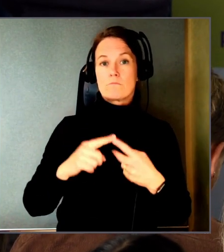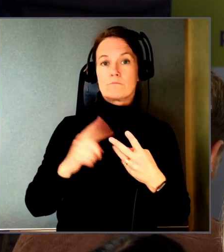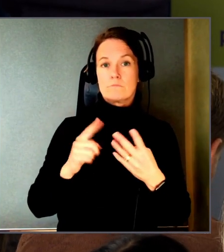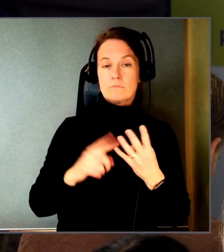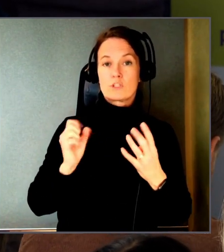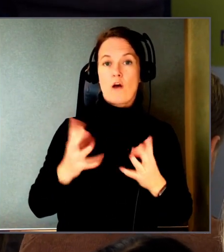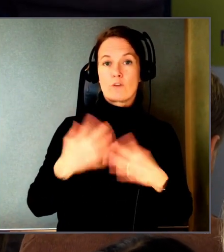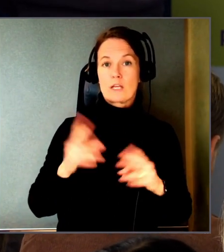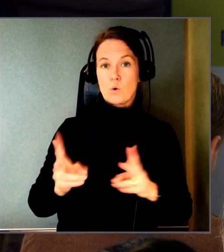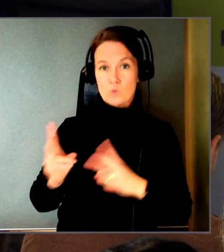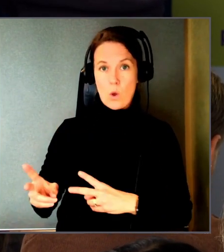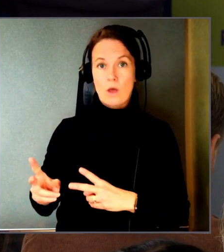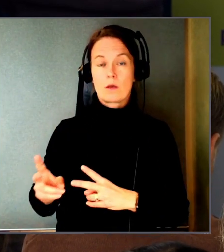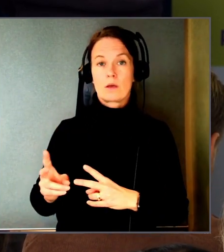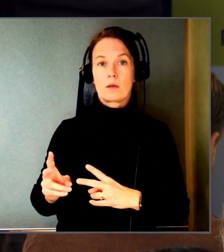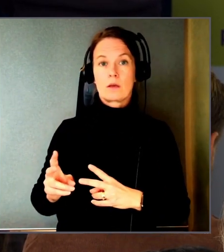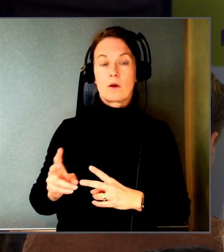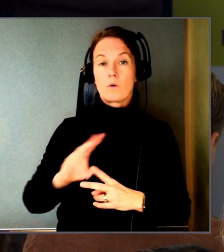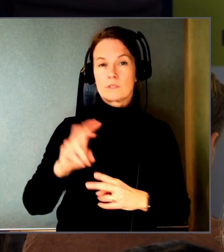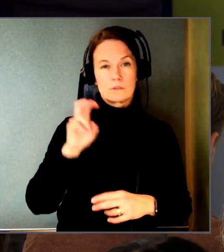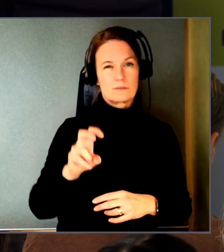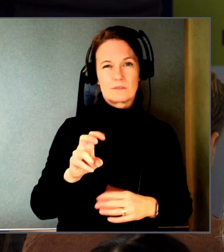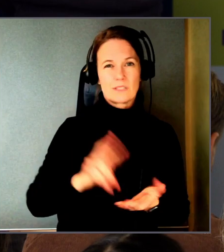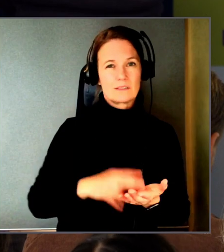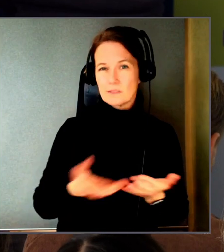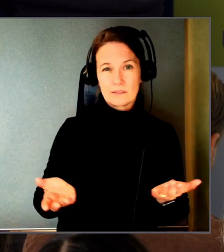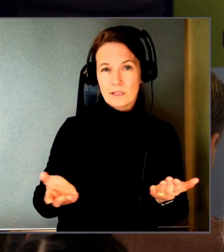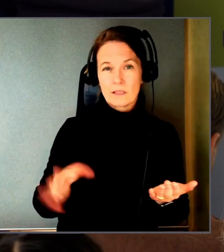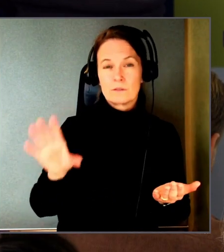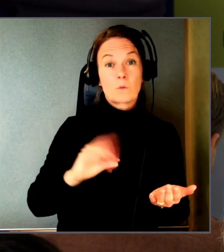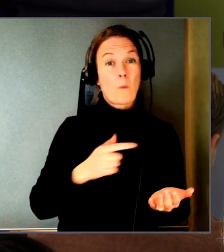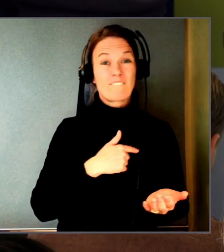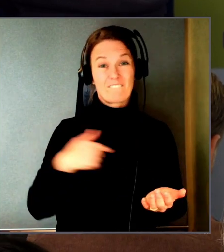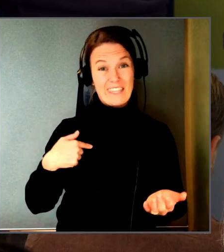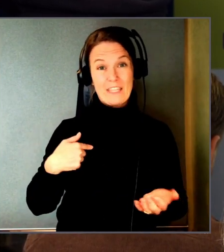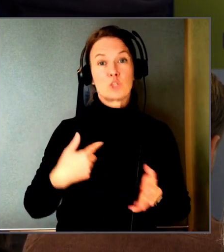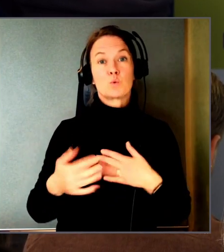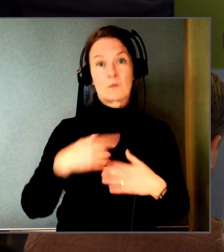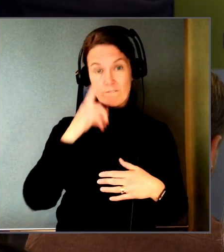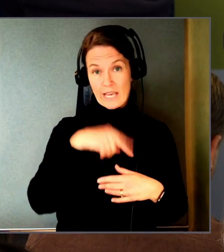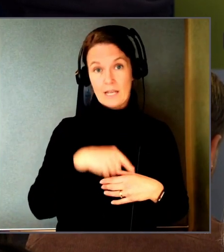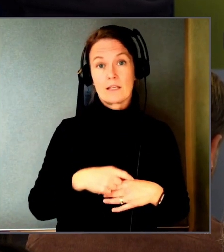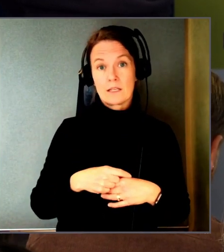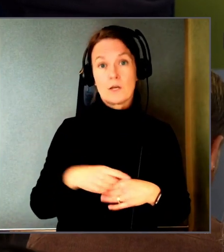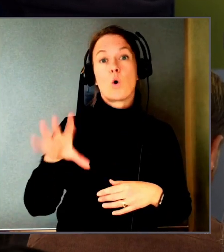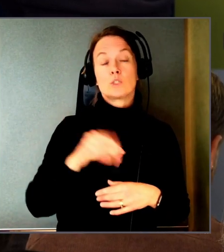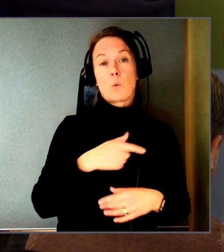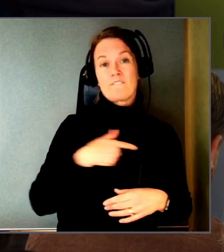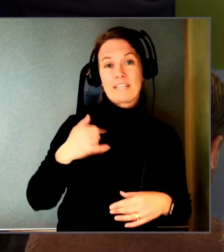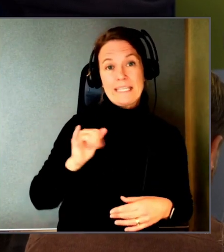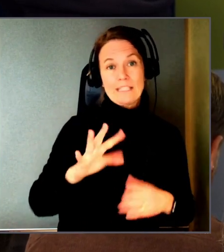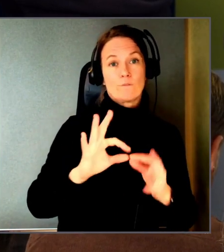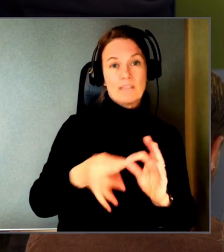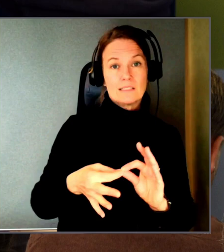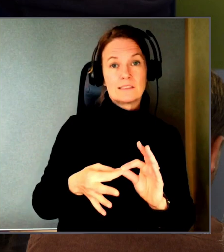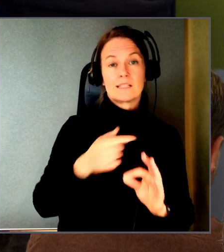fungera på de här sätterna. Och det sedan visar sig att det inte var så. Då har ju vi gjort något fel. Och då brukar vi gå in och fixa det. Så